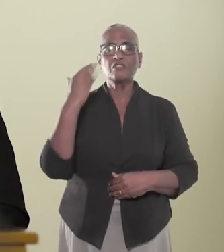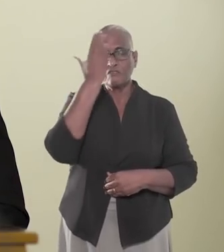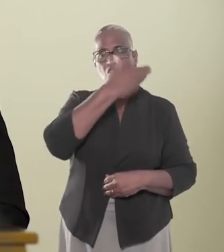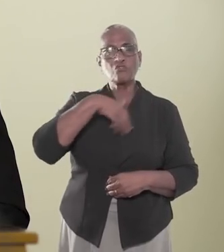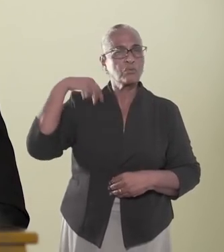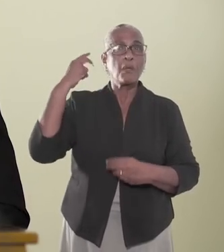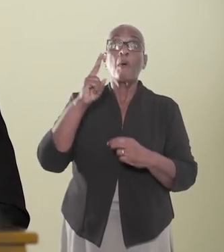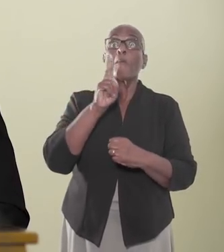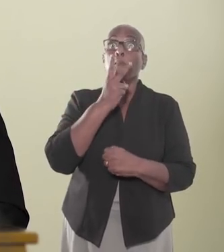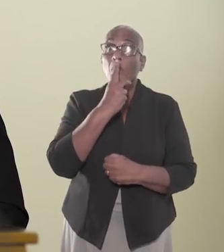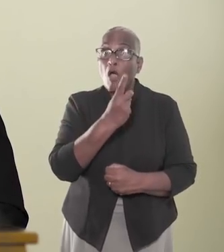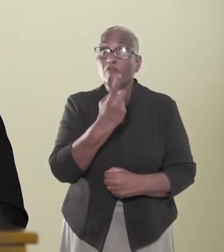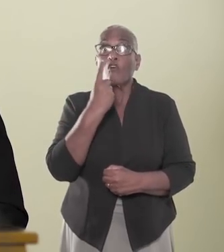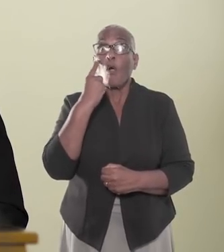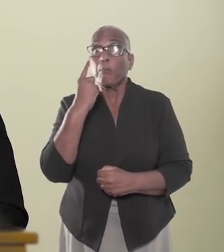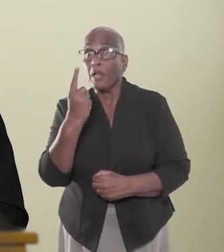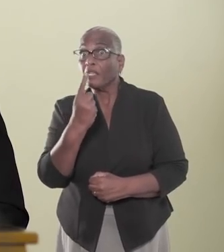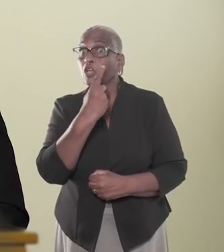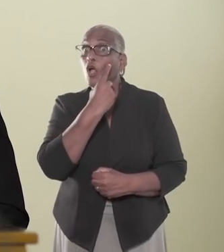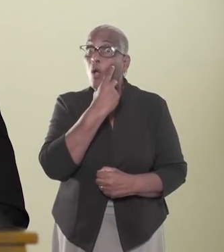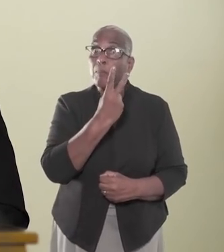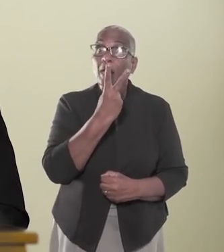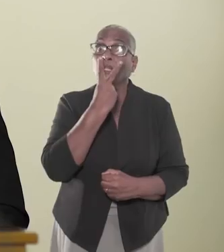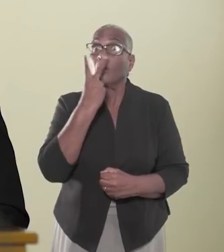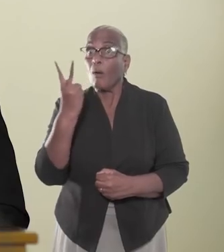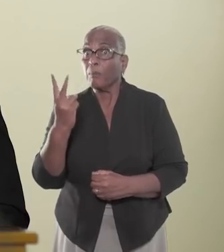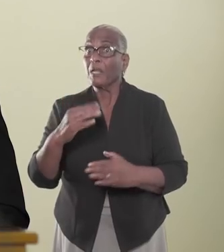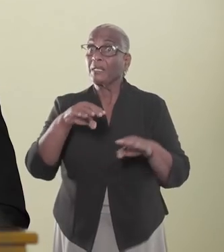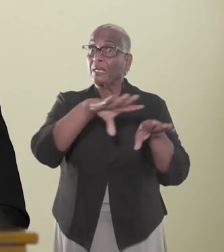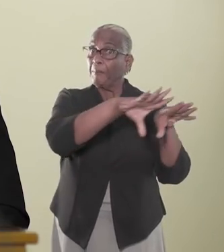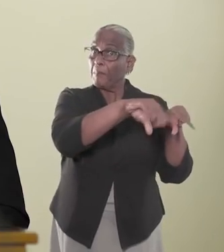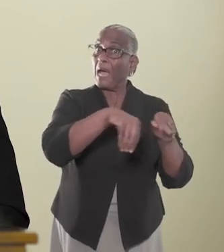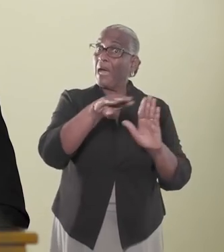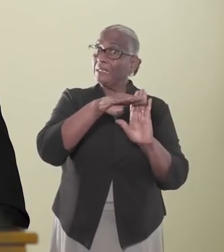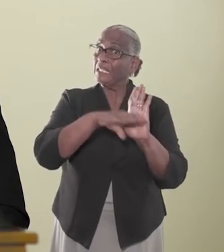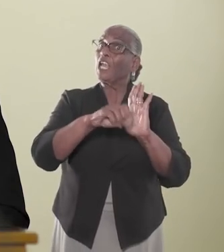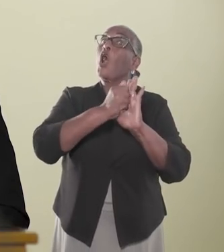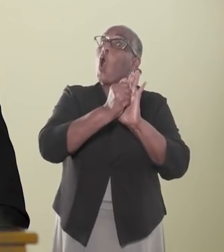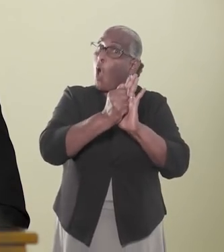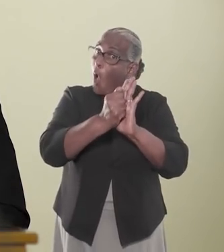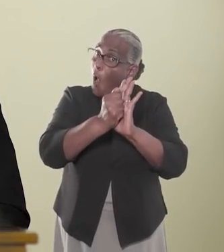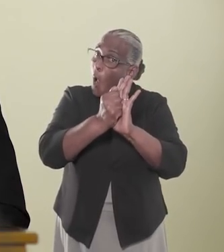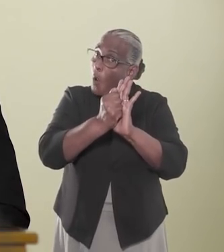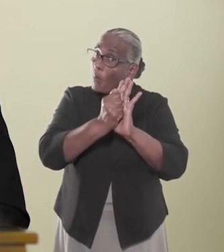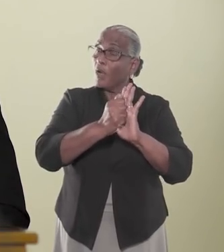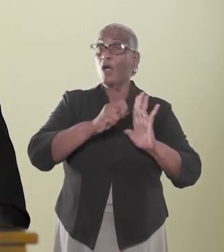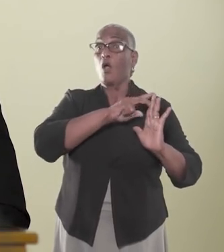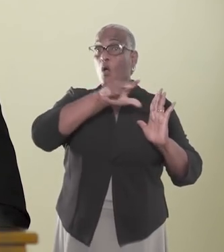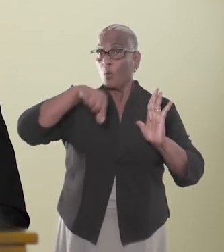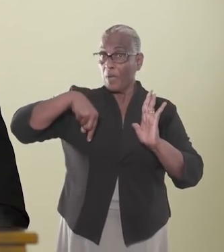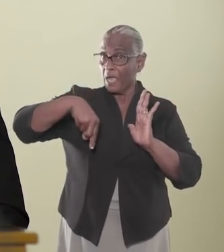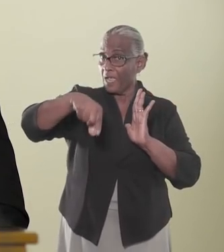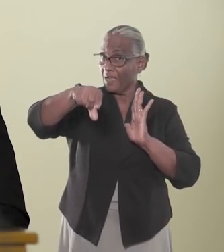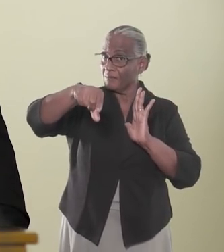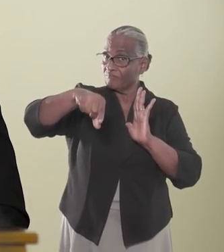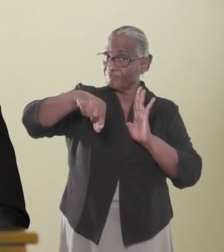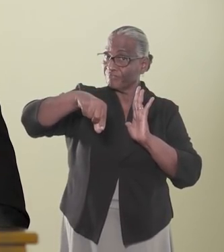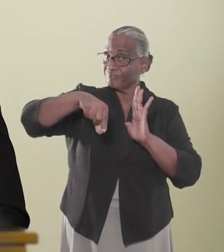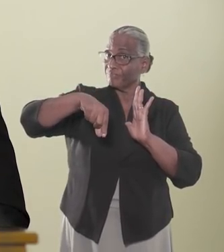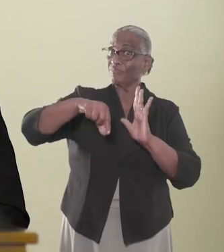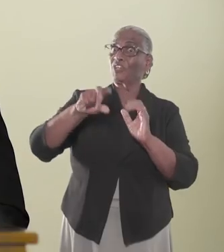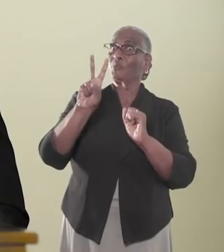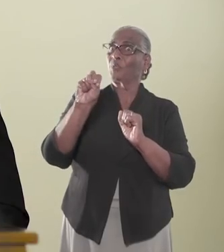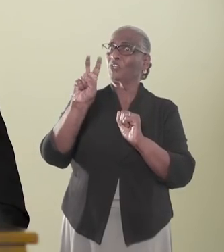Landgenoten, blijft u waakzaam. Blijft u zich aan de regels houden. We naderen het eind